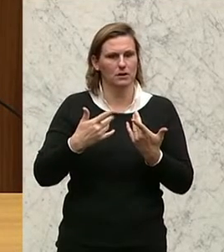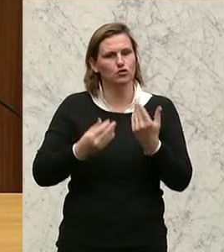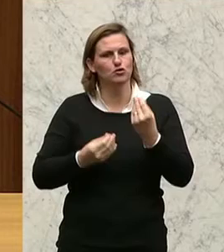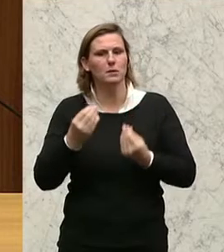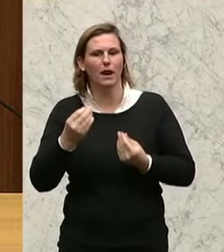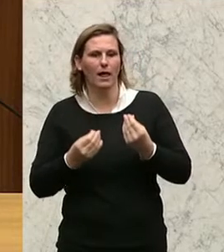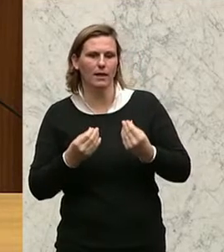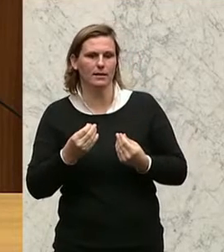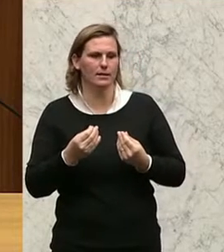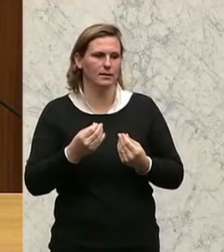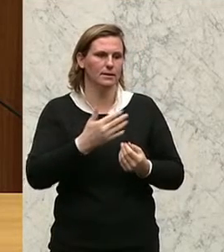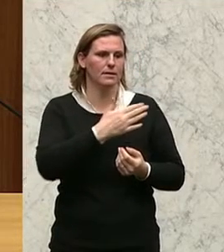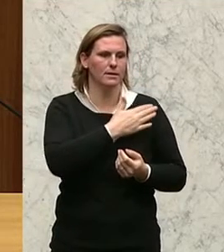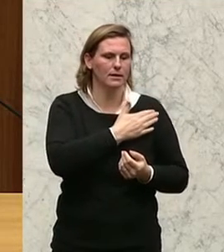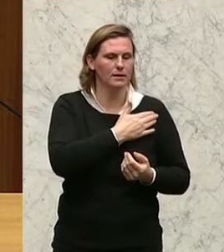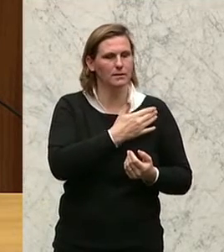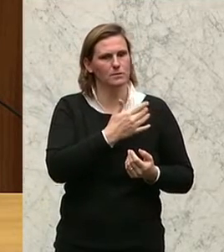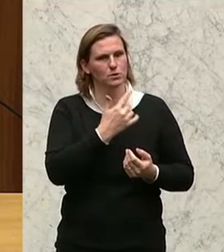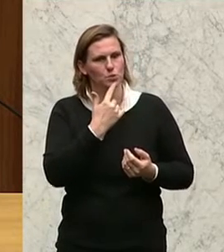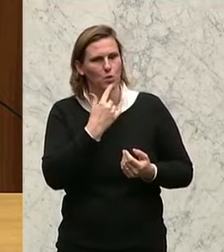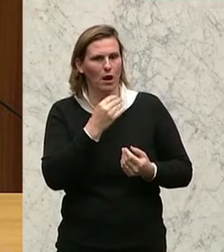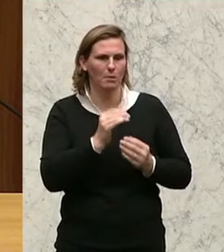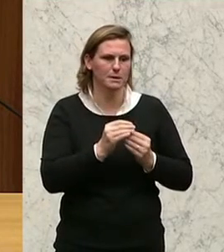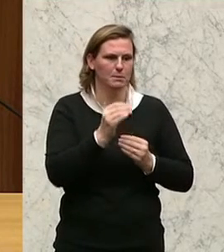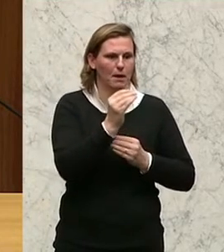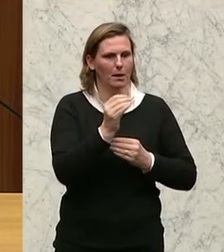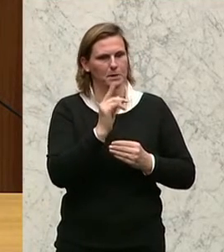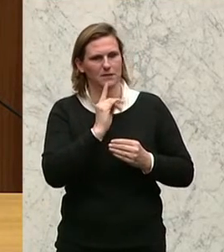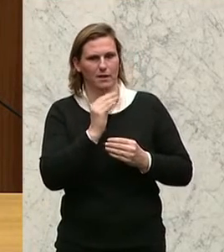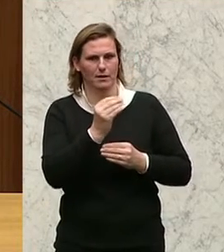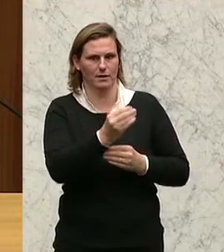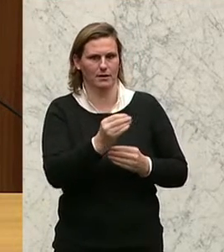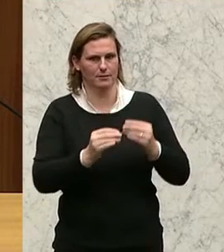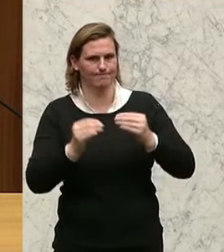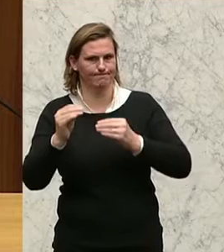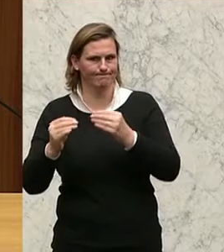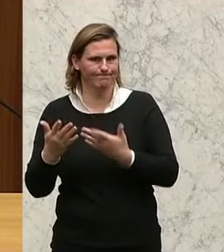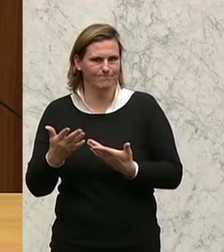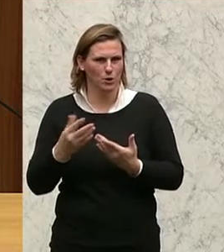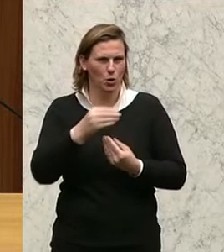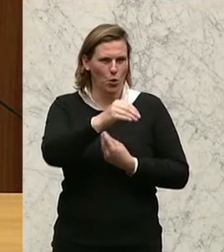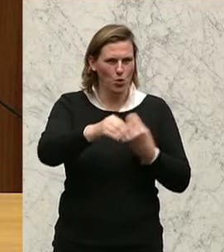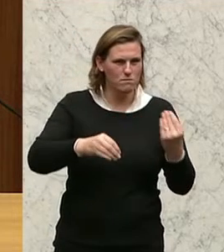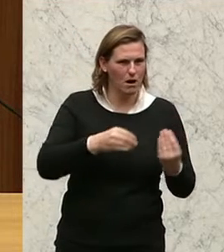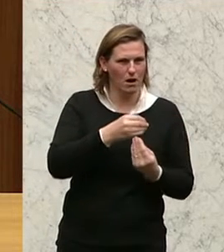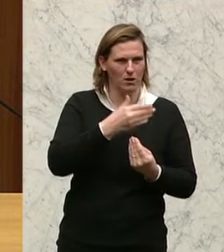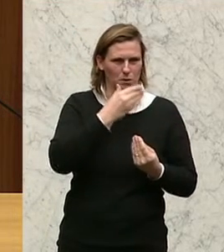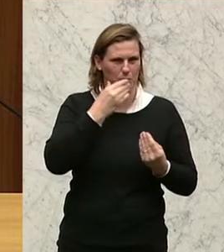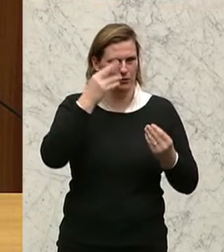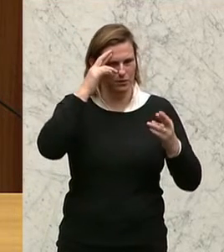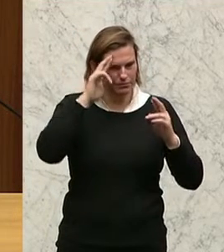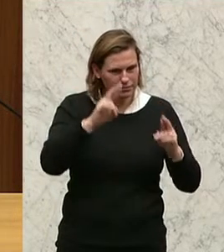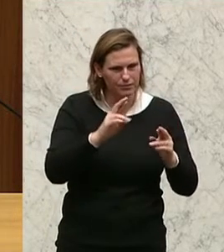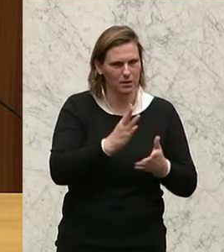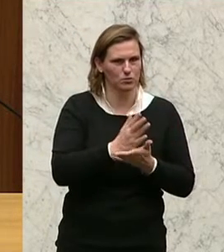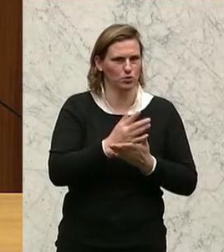Wahlen gibt, gibt man den Pensionisten einmal ein wenig mehr, einmal ein wenig weniger. Dieser Umgang ist würdelos, ich habe es bereits